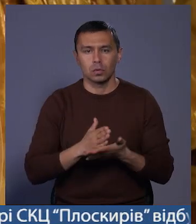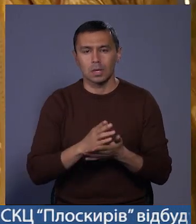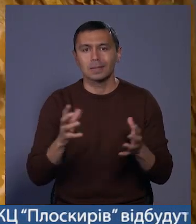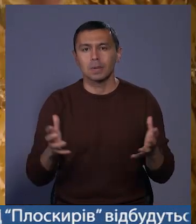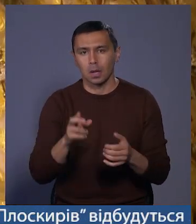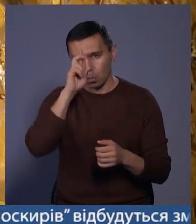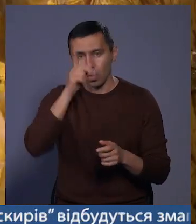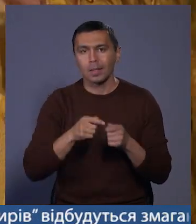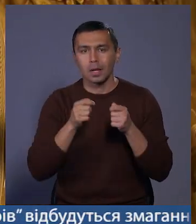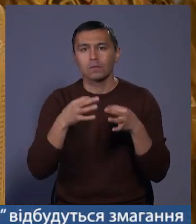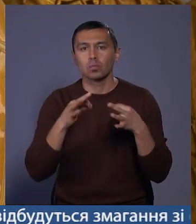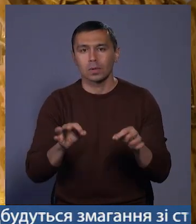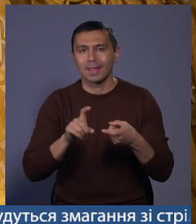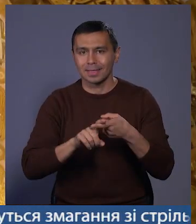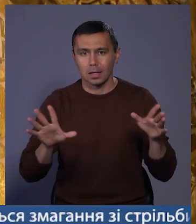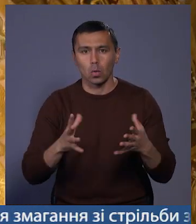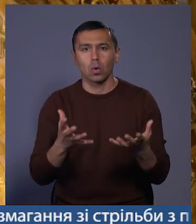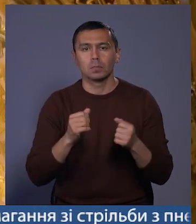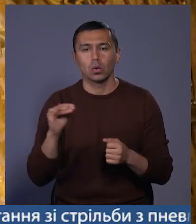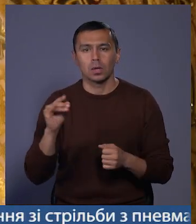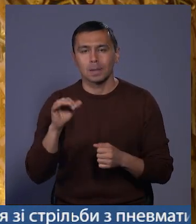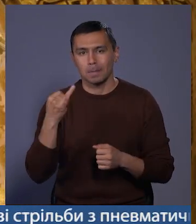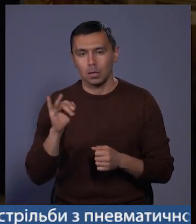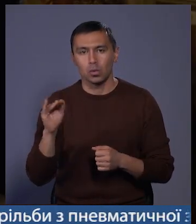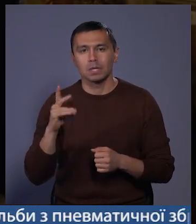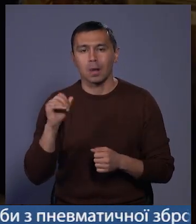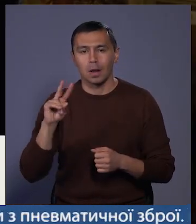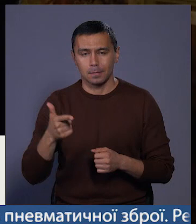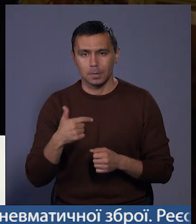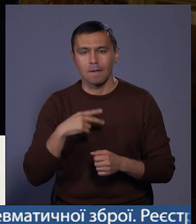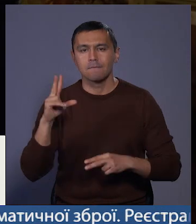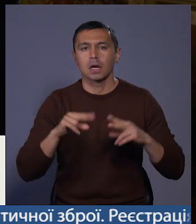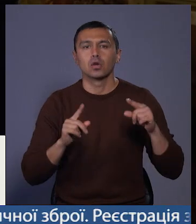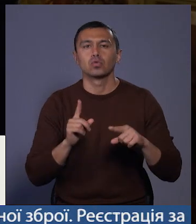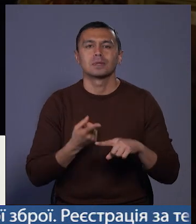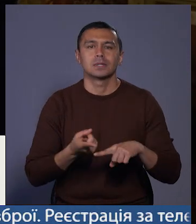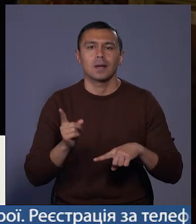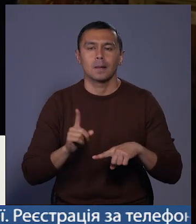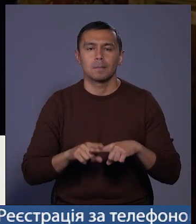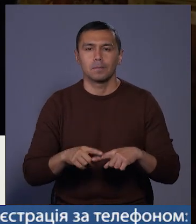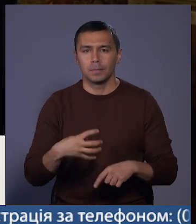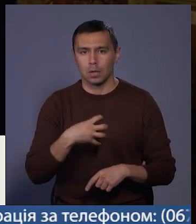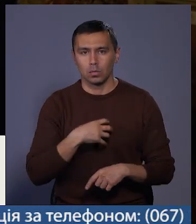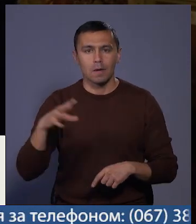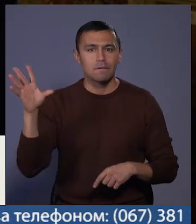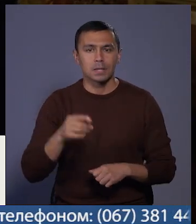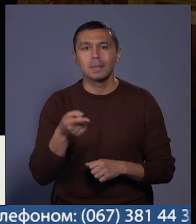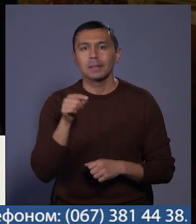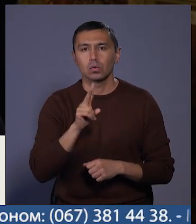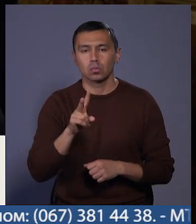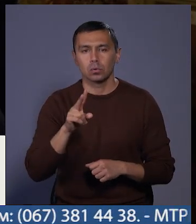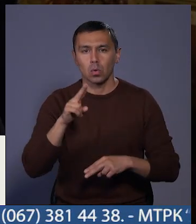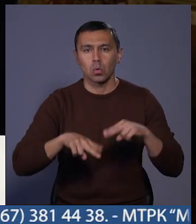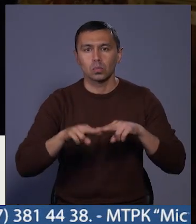Божого дару свободи і незалежності отримали Юлія Сабій та Юрій Смаль. Я вважаю, що це нагороди всім тим, хто